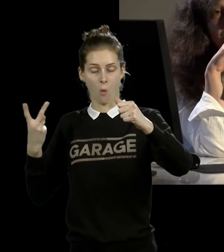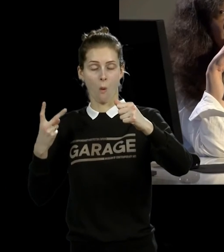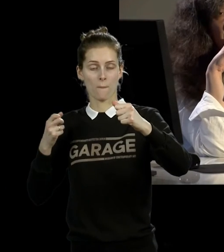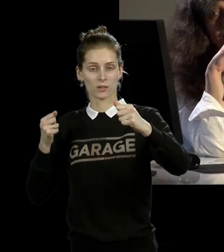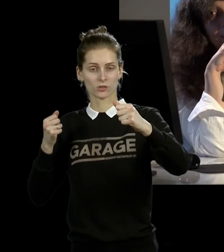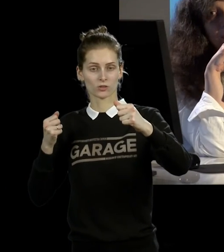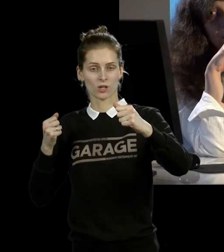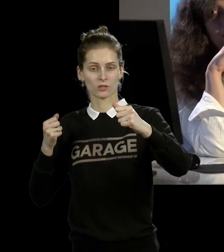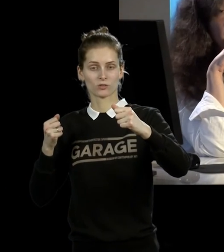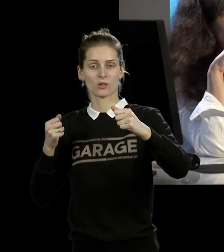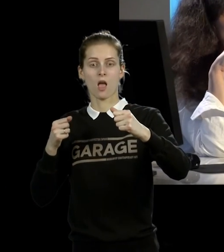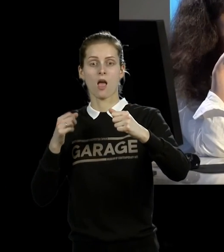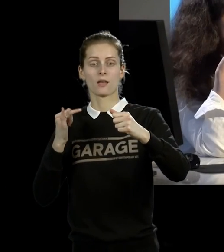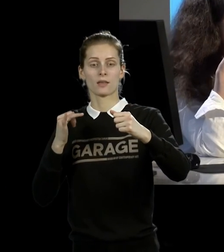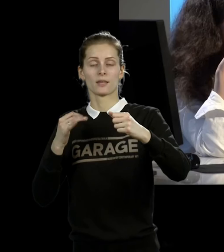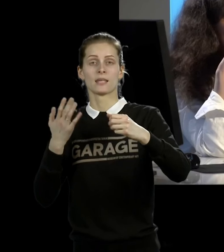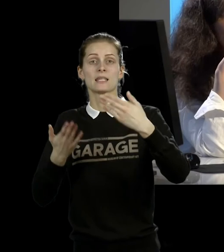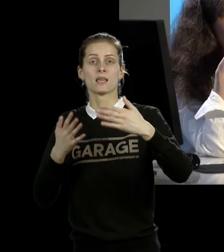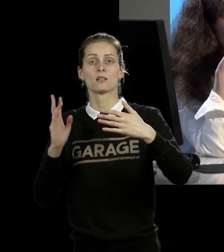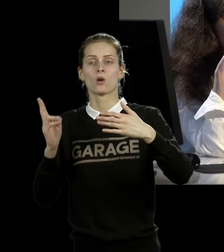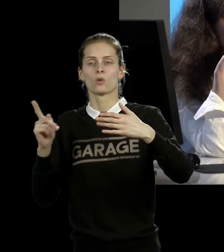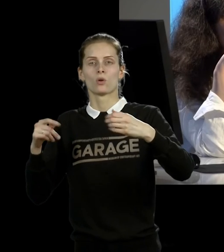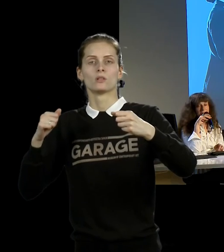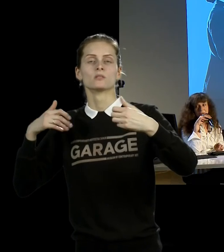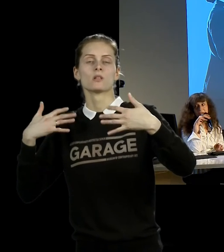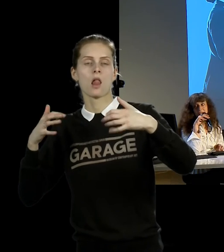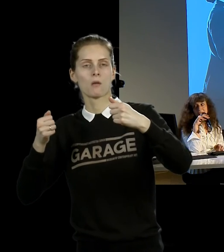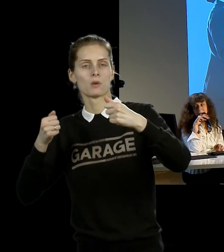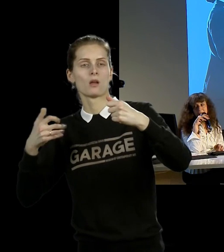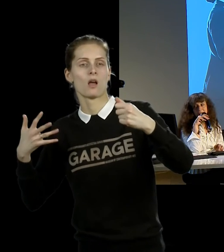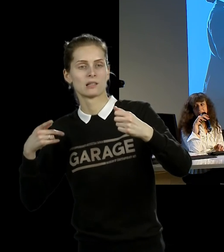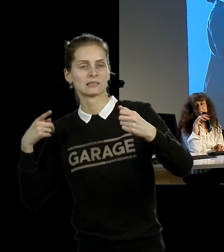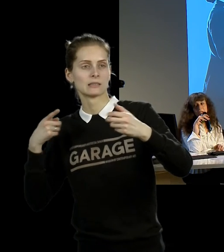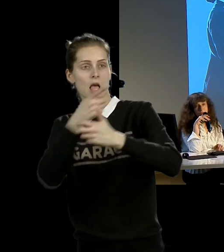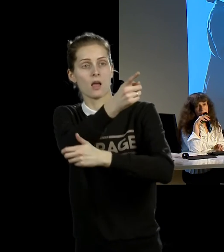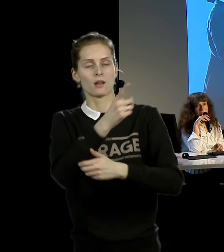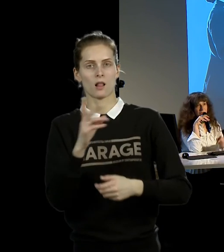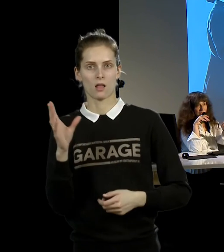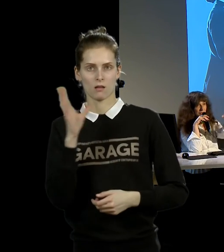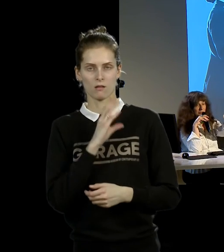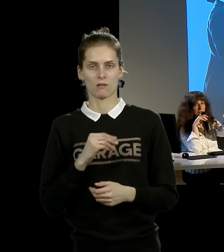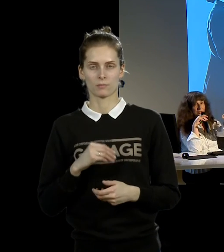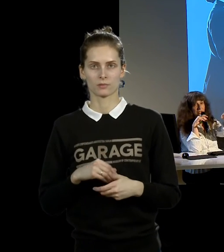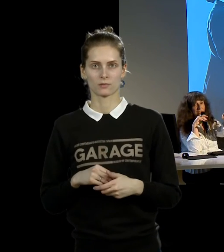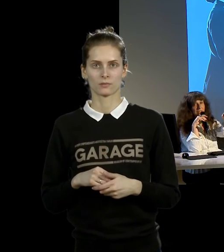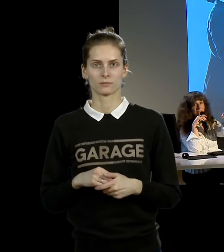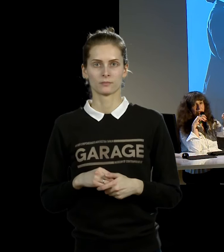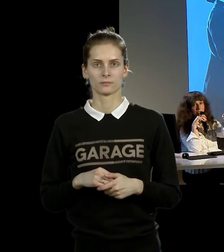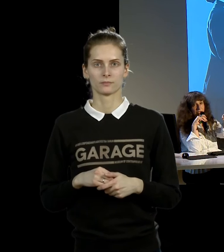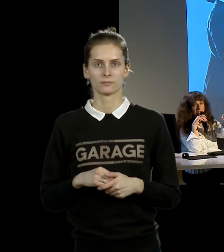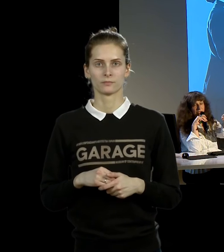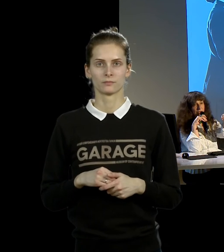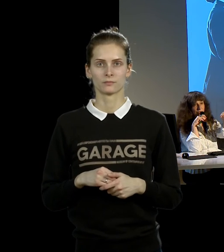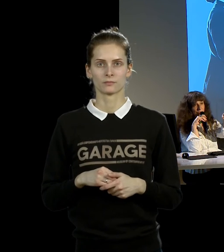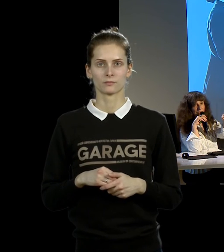драматическая акция, которую вы видели на гараже, кто был в гараже, в реанактнете, просто вот этот контакт,